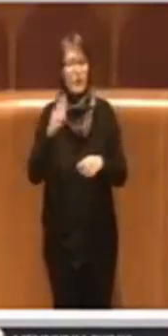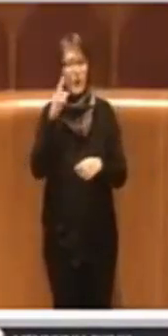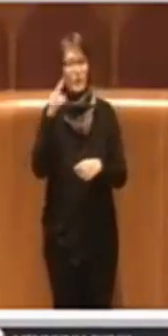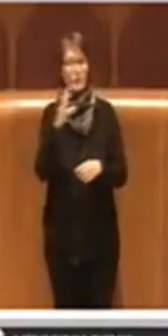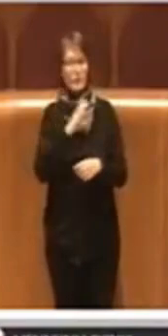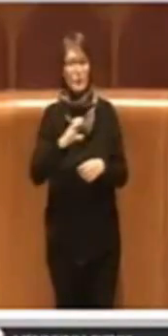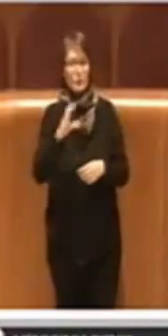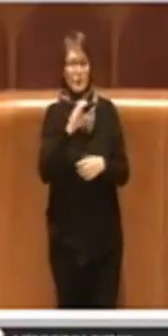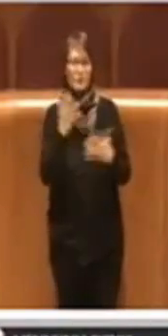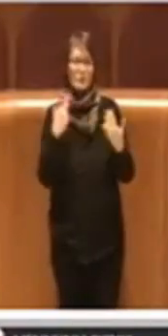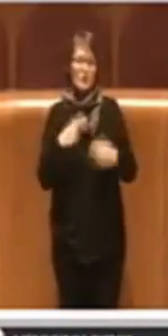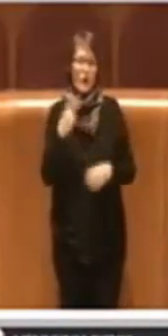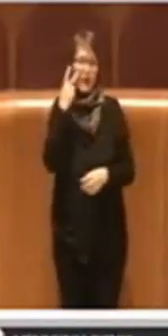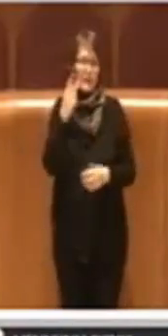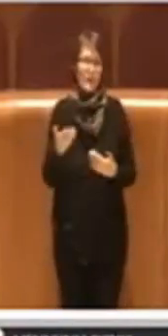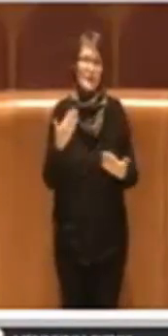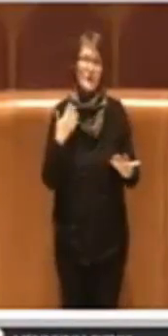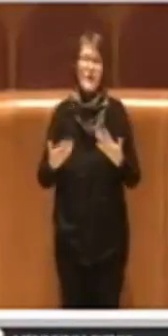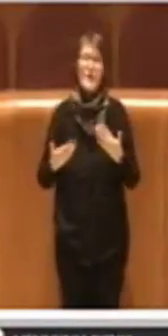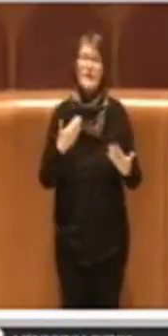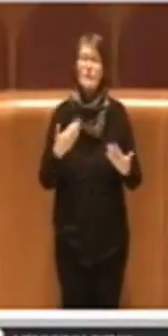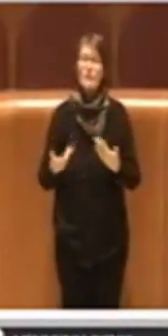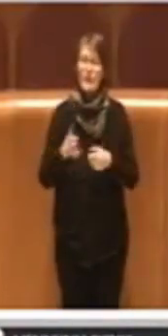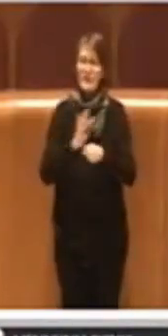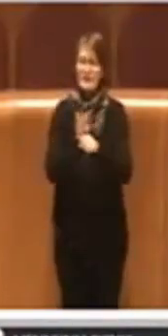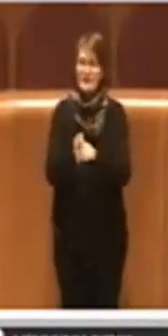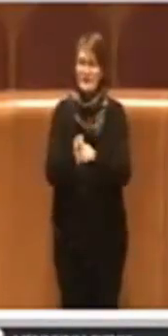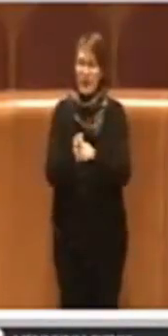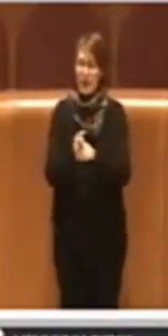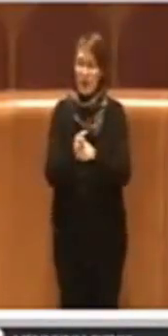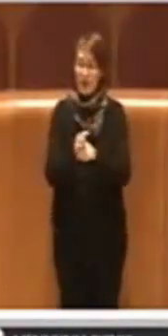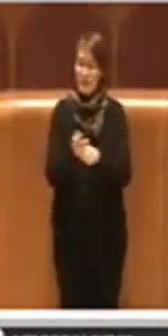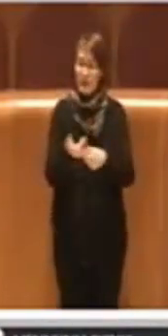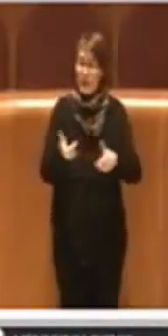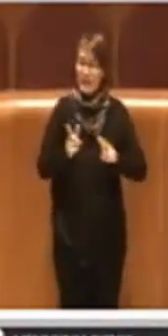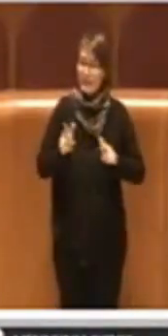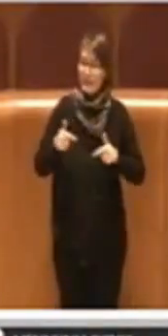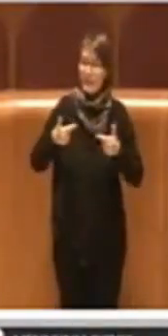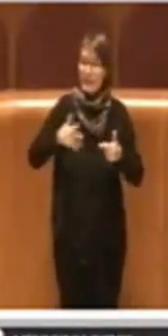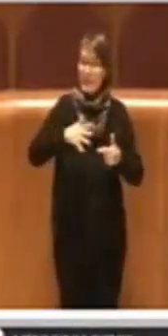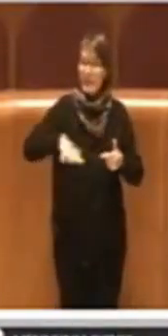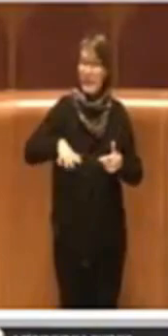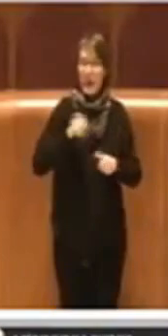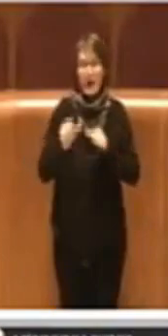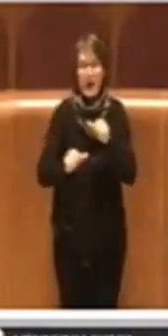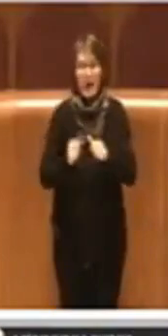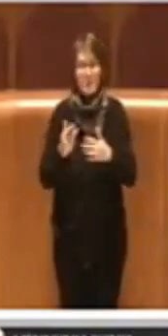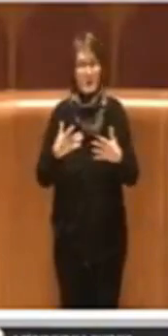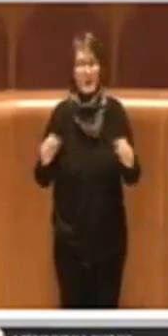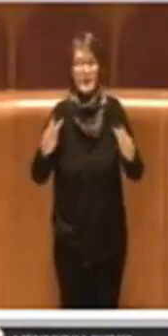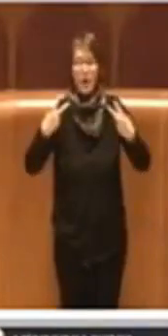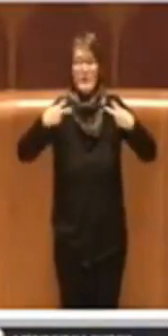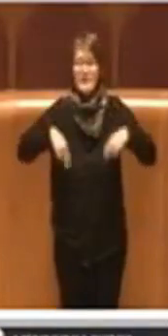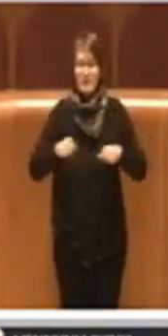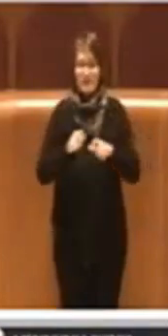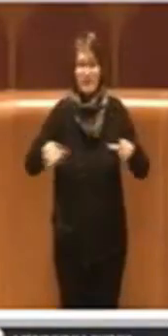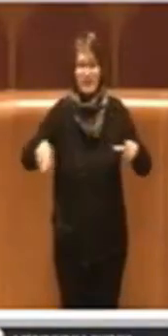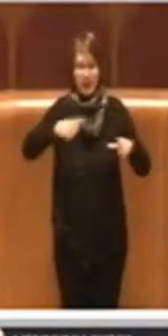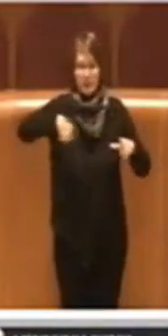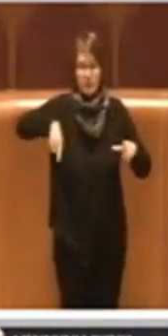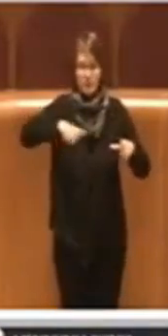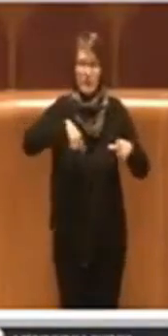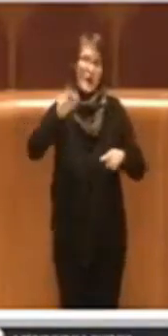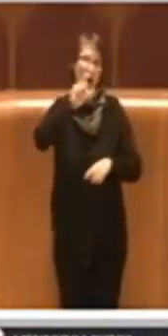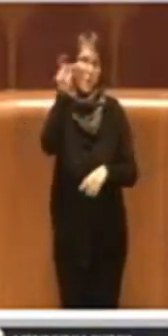molte cose della nostra città, del nostro paese, che tutto sta mutando e noi non dobbiamo rimanere fermi, ma